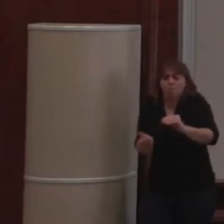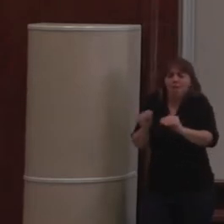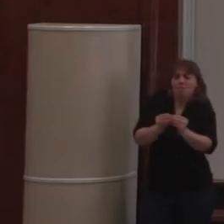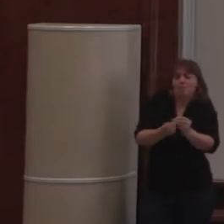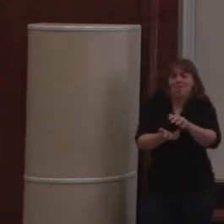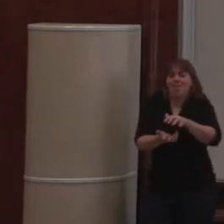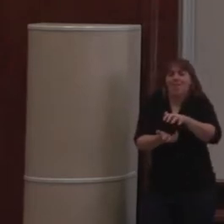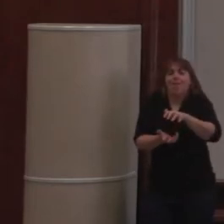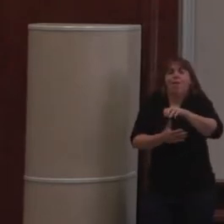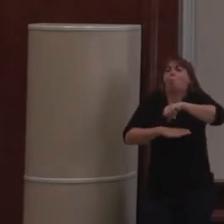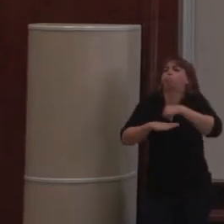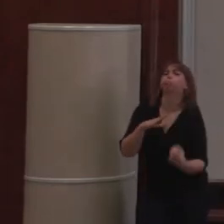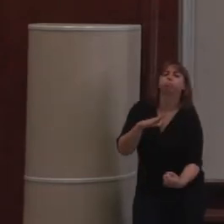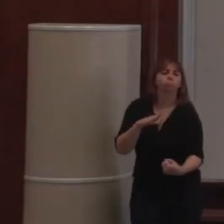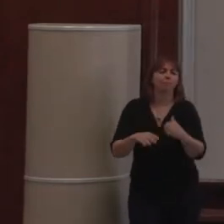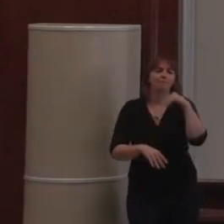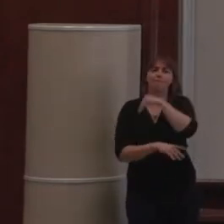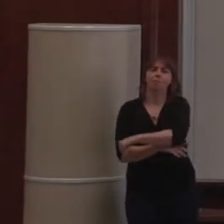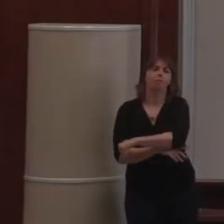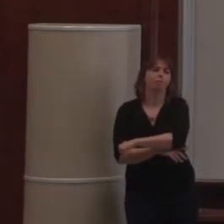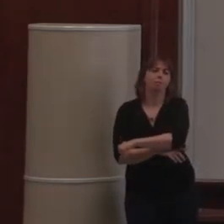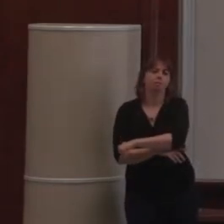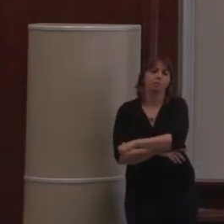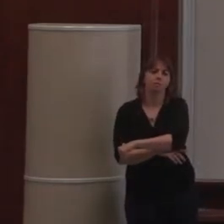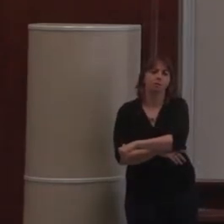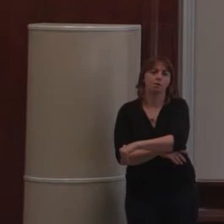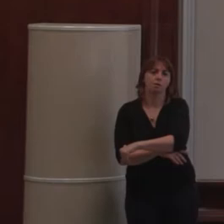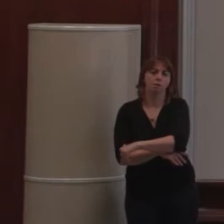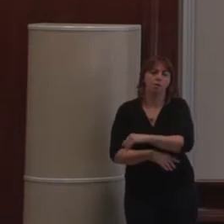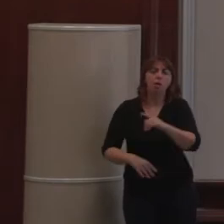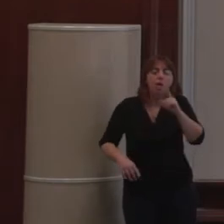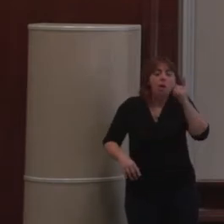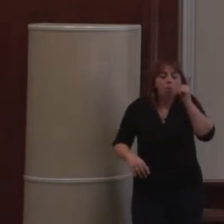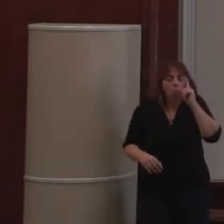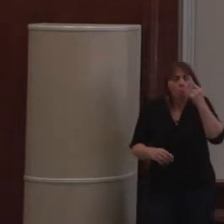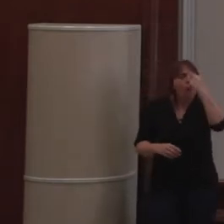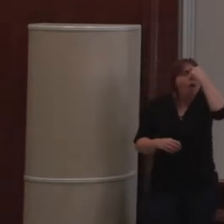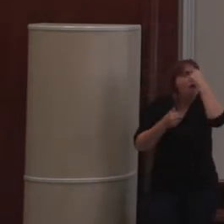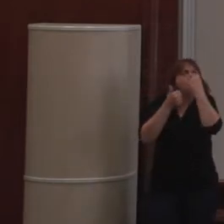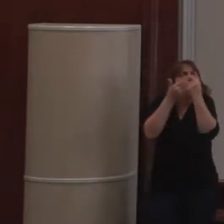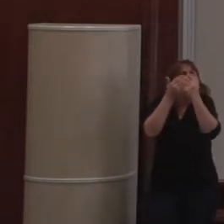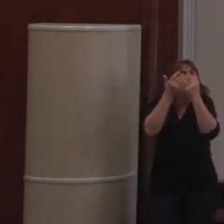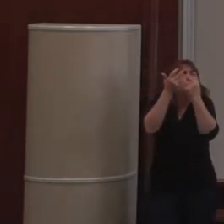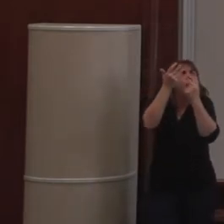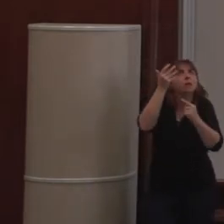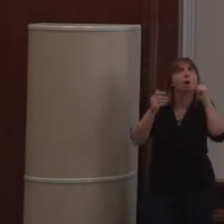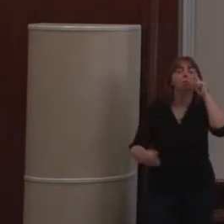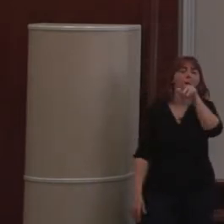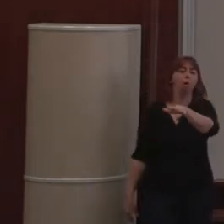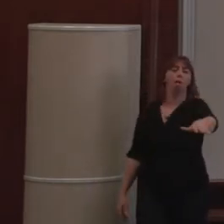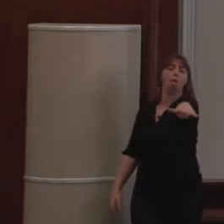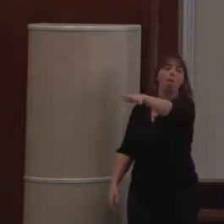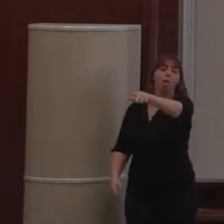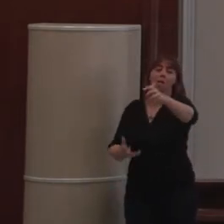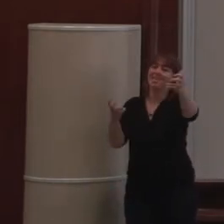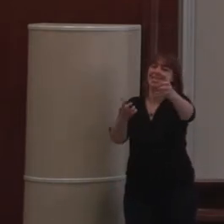face à ça ? C'est parce que les gens s'attendent à ça. C'est-à-dire que ces cas d'utilisation sont